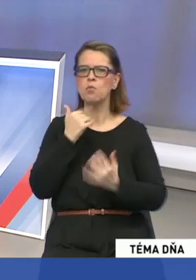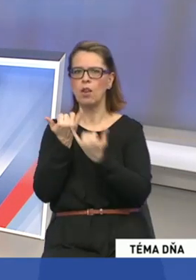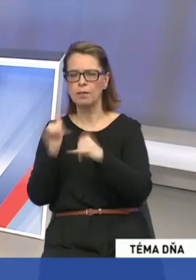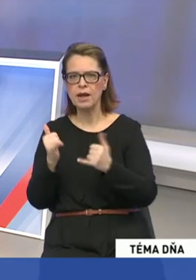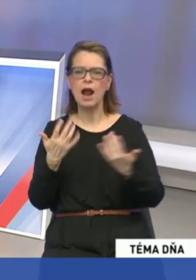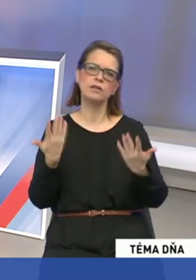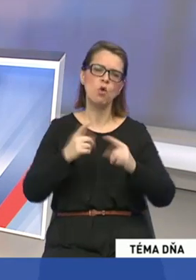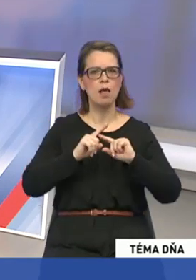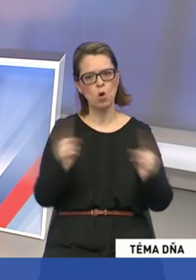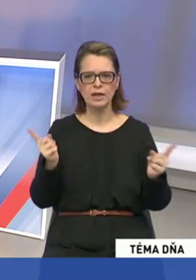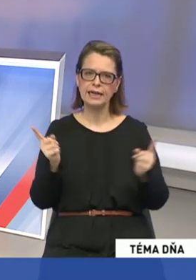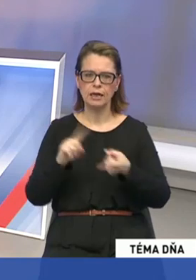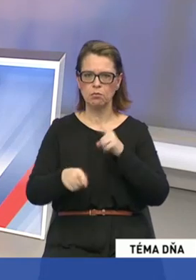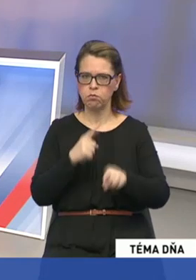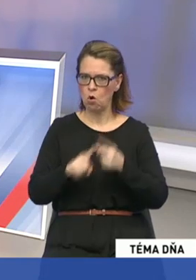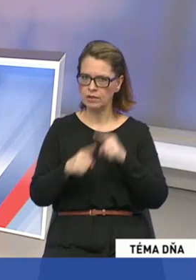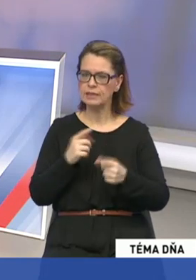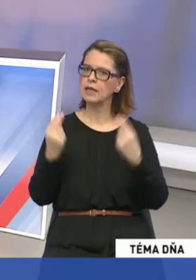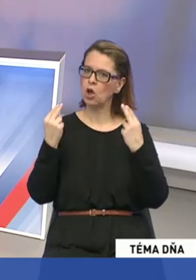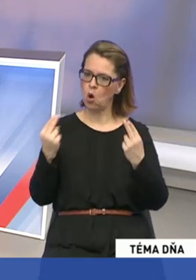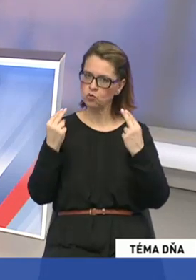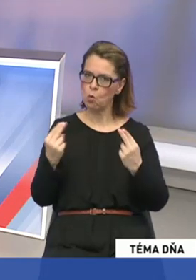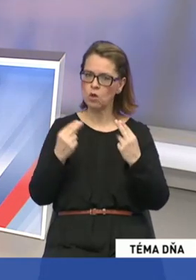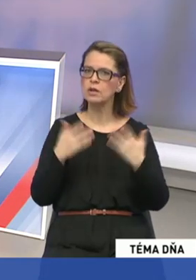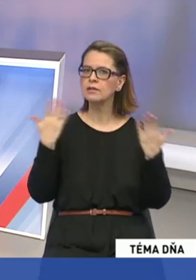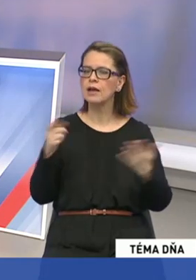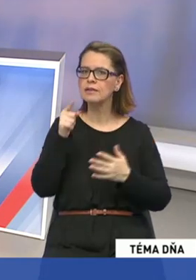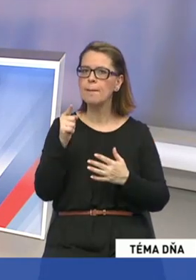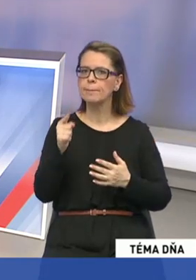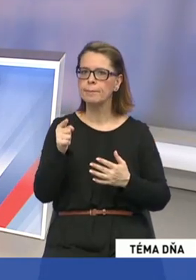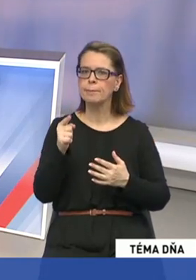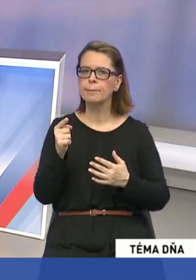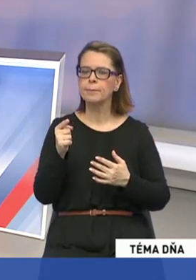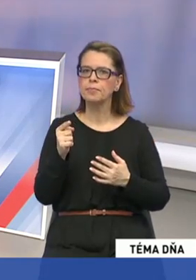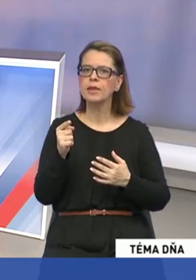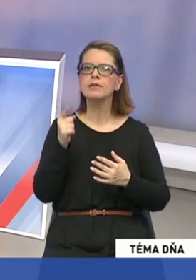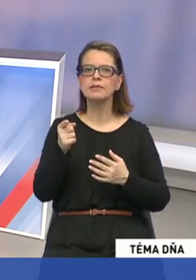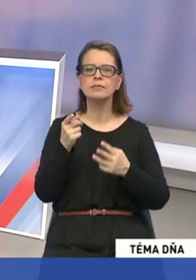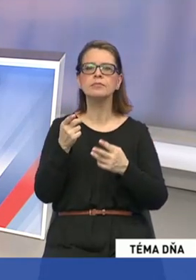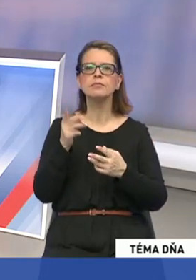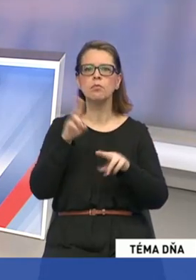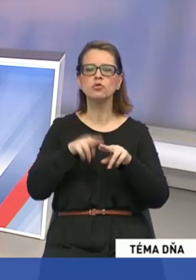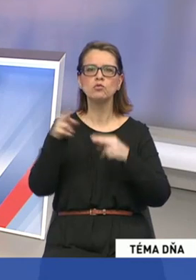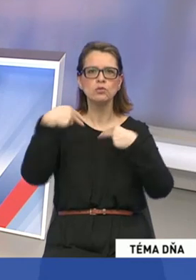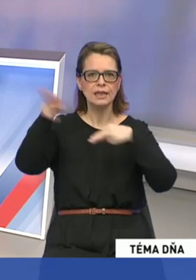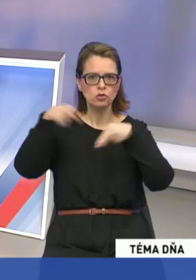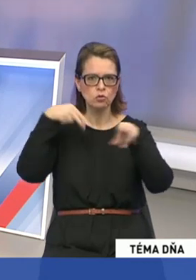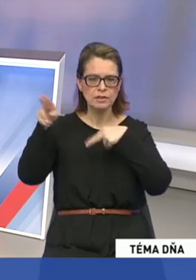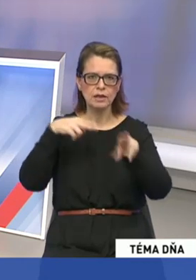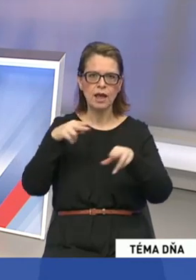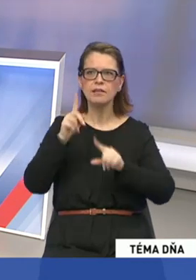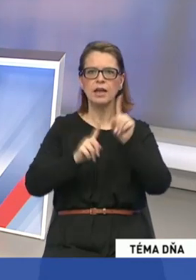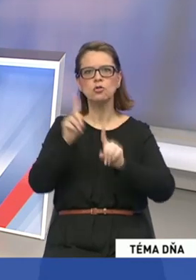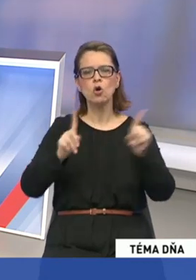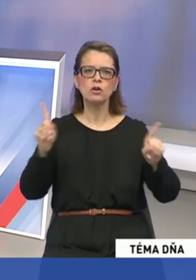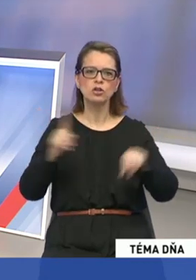iných politických hodnúot, tak tam prichádza k diskusiám a istý čas to funguje, ale